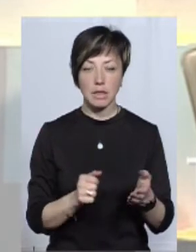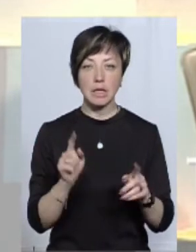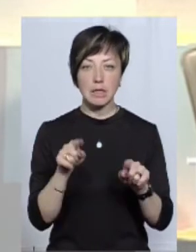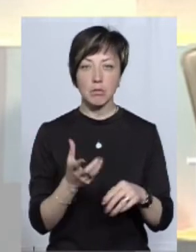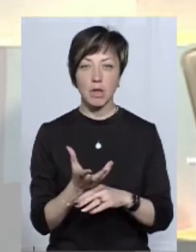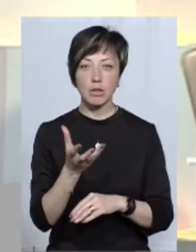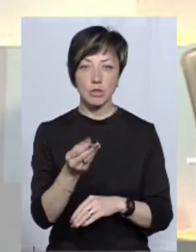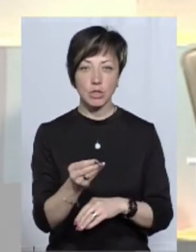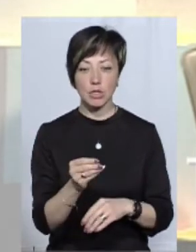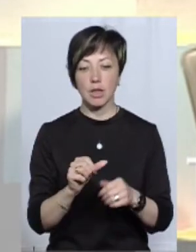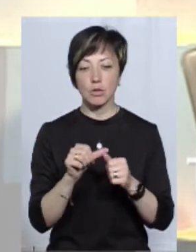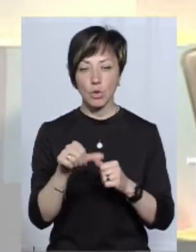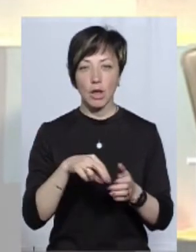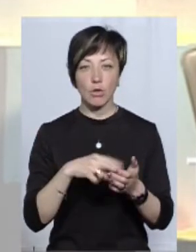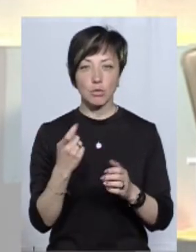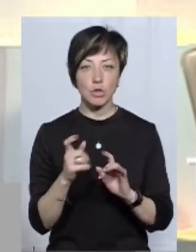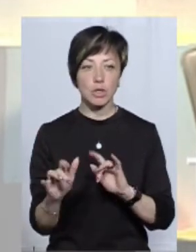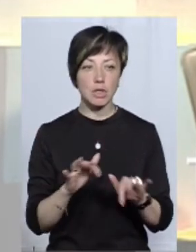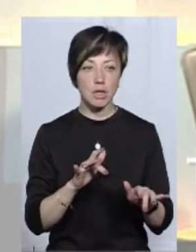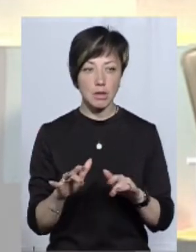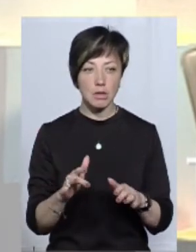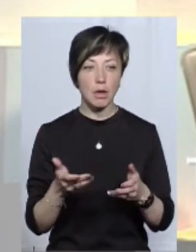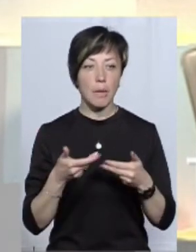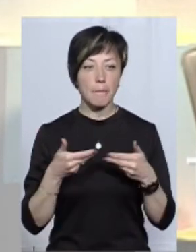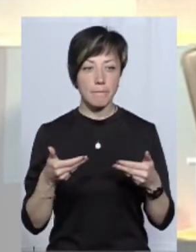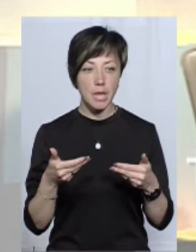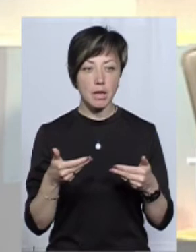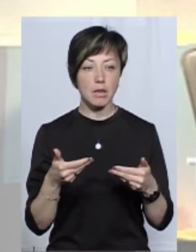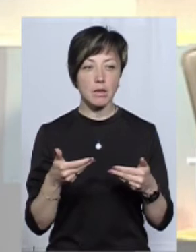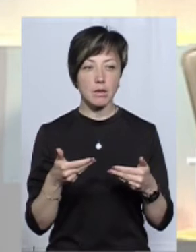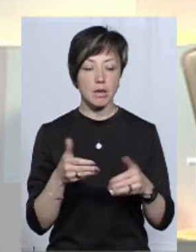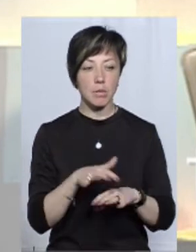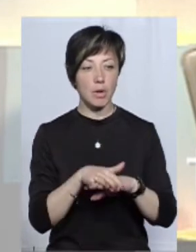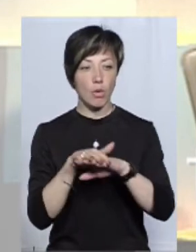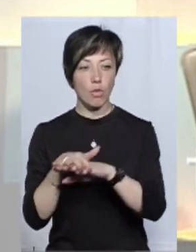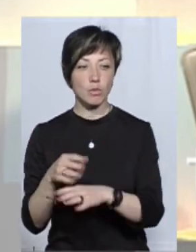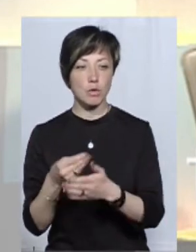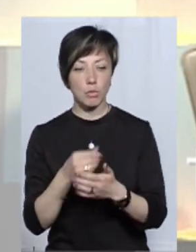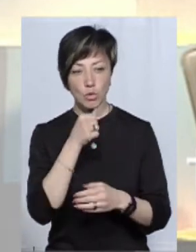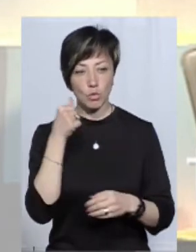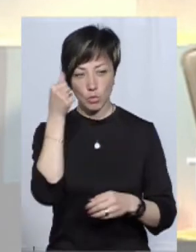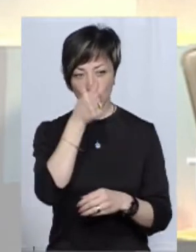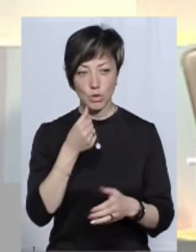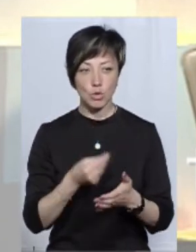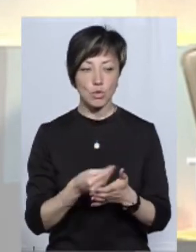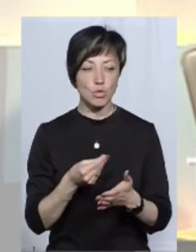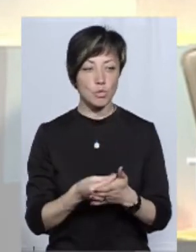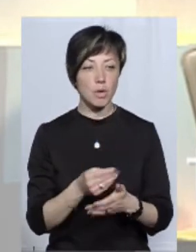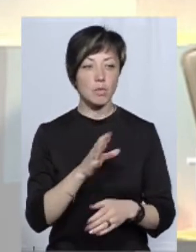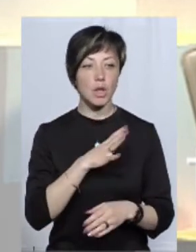ті платежі, які сплачують суб'єкти зовнішньоекономічної діяльності, ми адмініструємо до бюджету. І от в минулому році ця сума